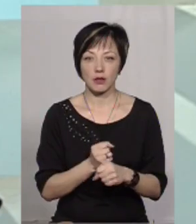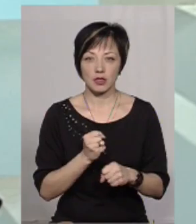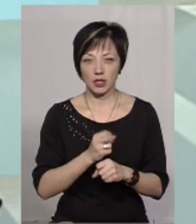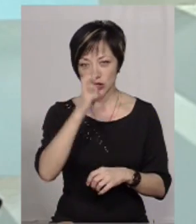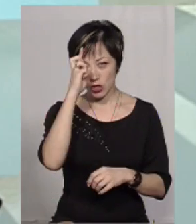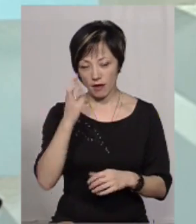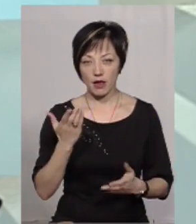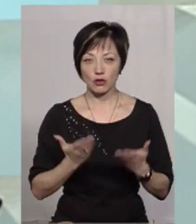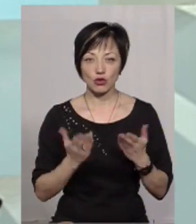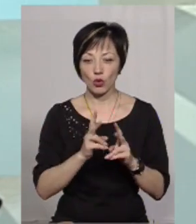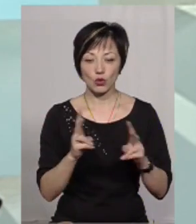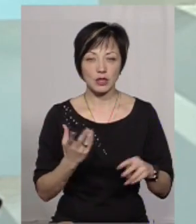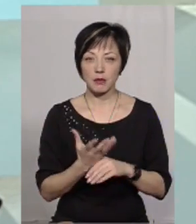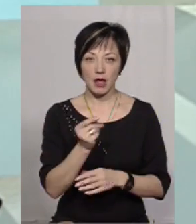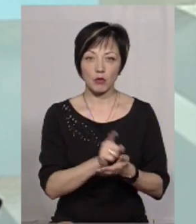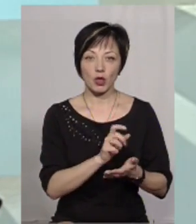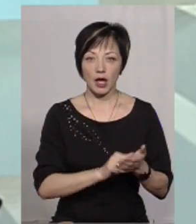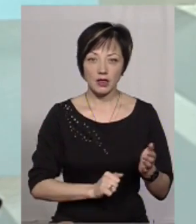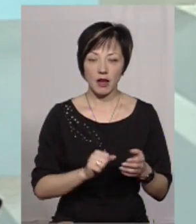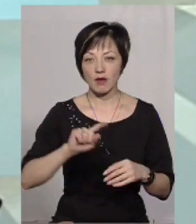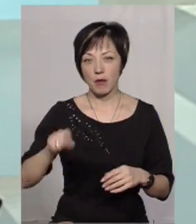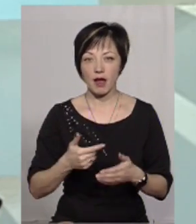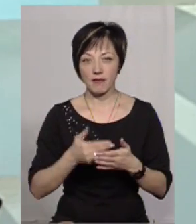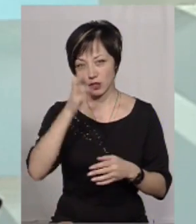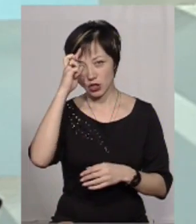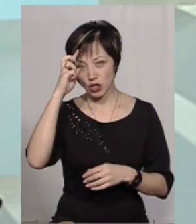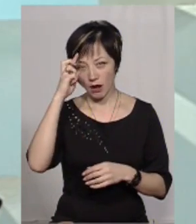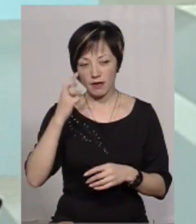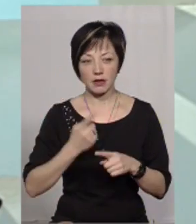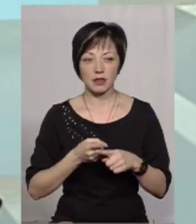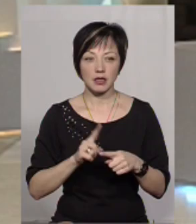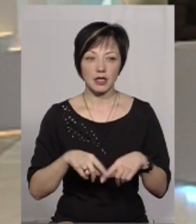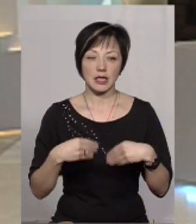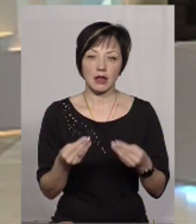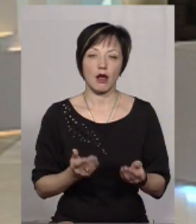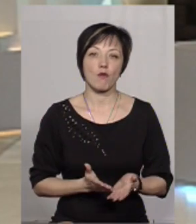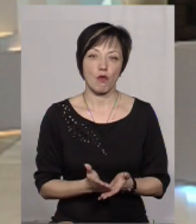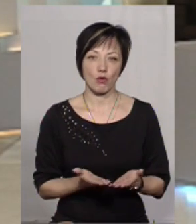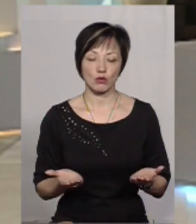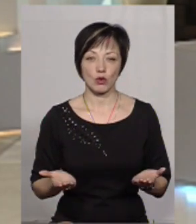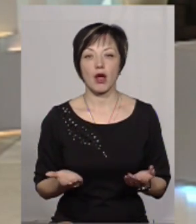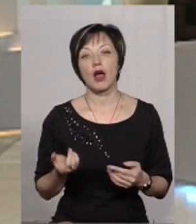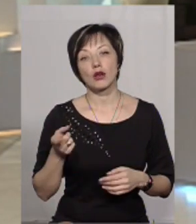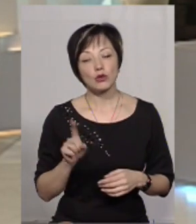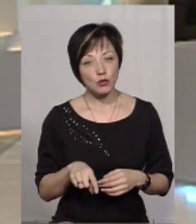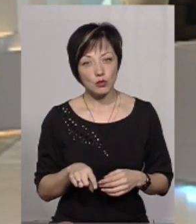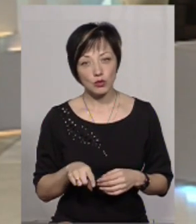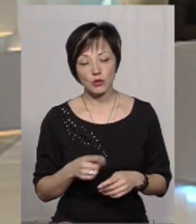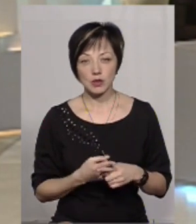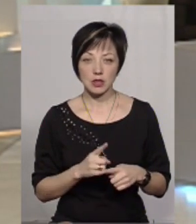функціонувати держава, якщо хтось не платить податок, а вимагає від держави надання послуг від держави. Тому